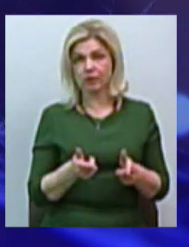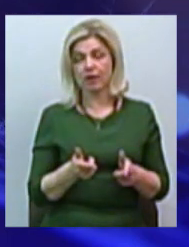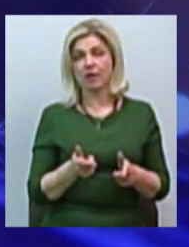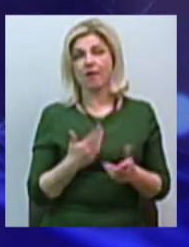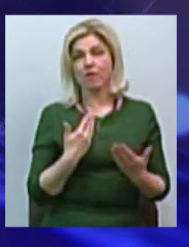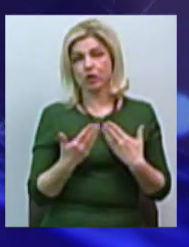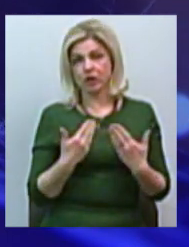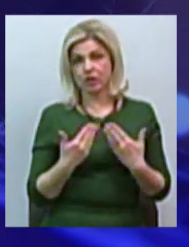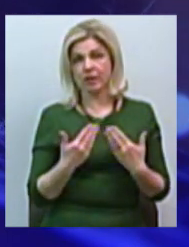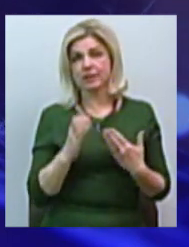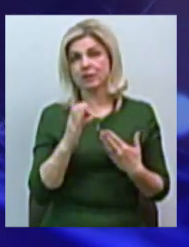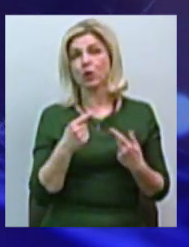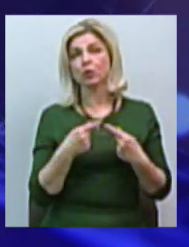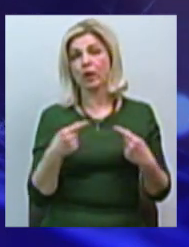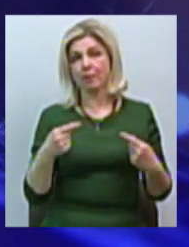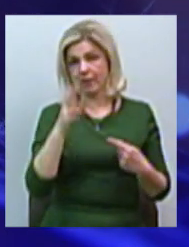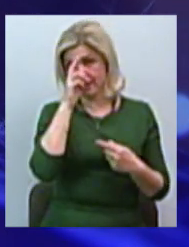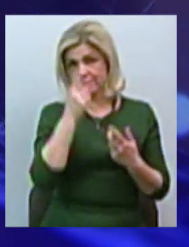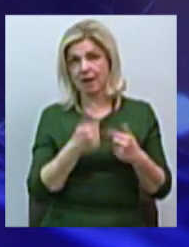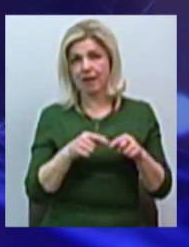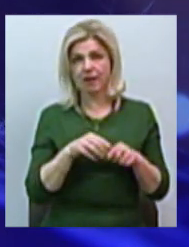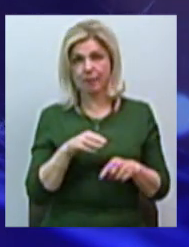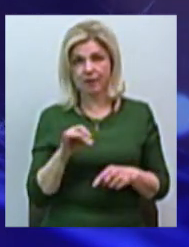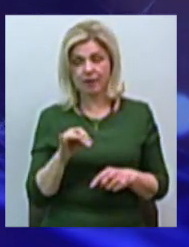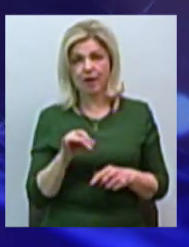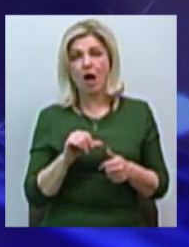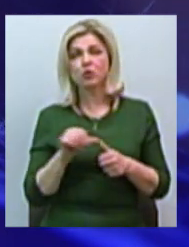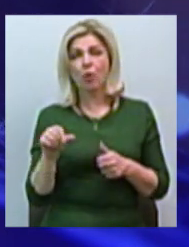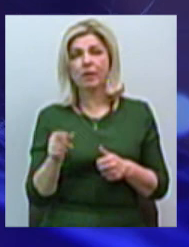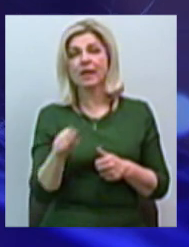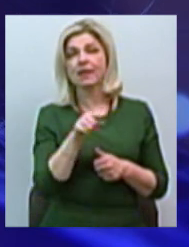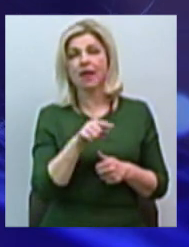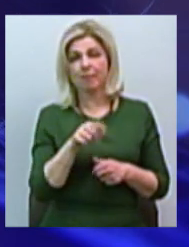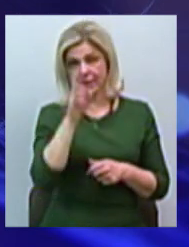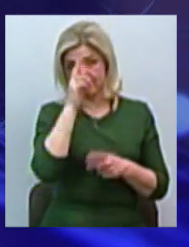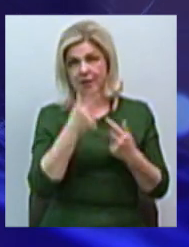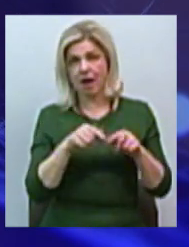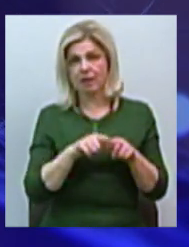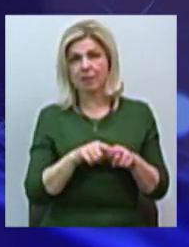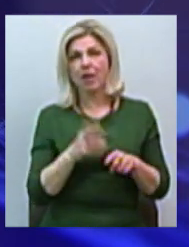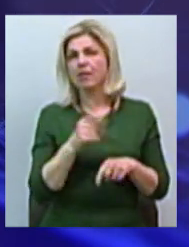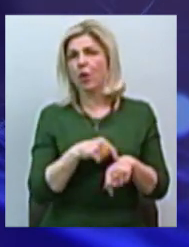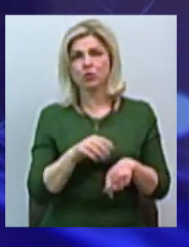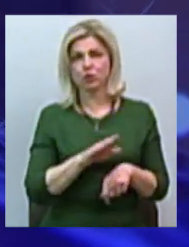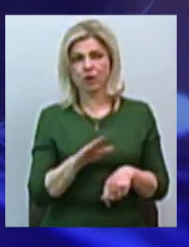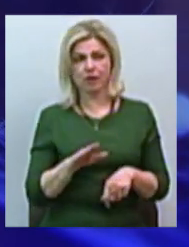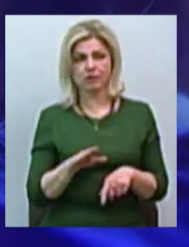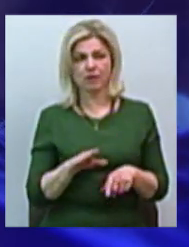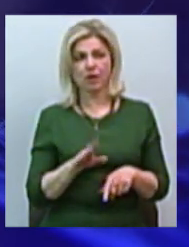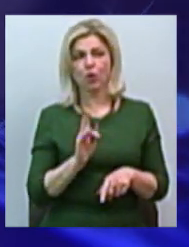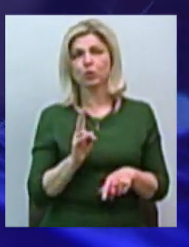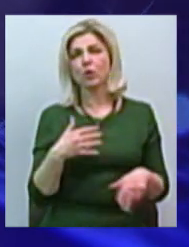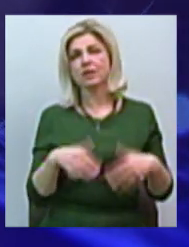відношенні с кими-то іншими країнами, особенно с тими країнами, в якими вони відчувають все-таки те, хто